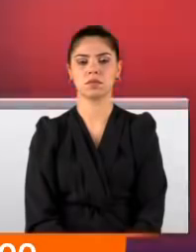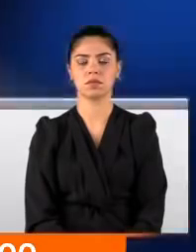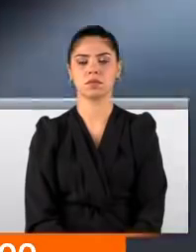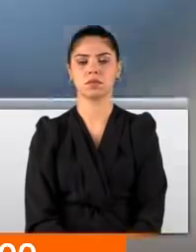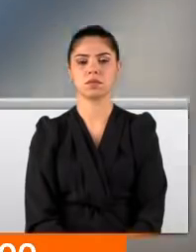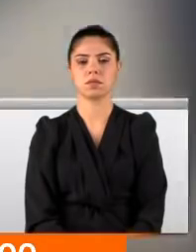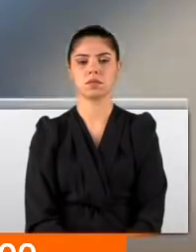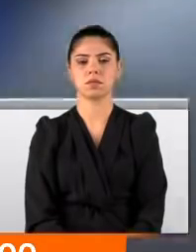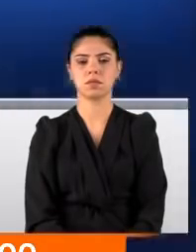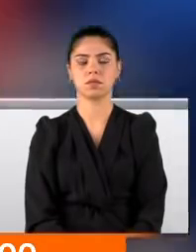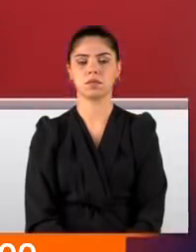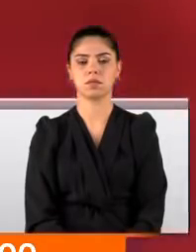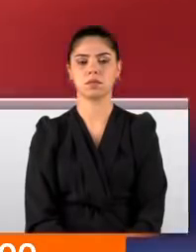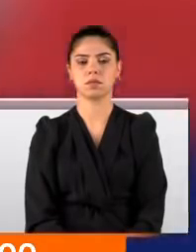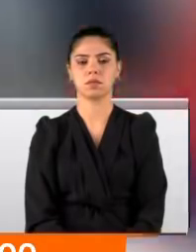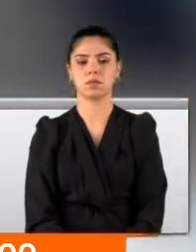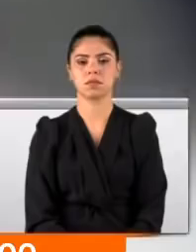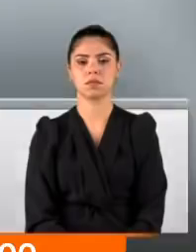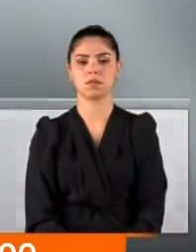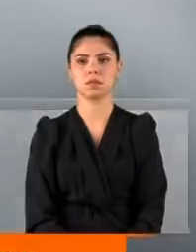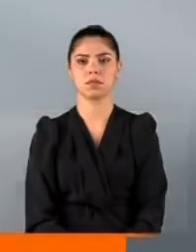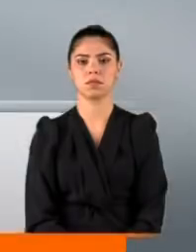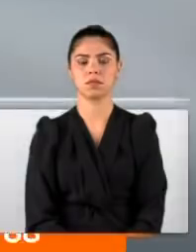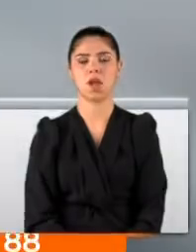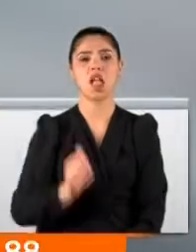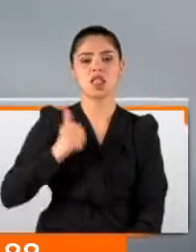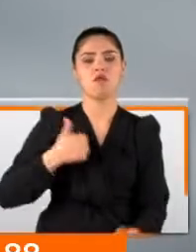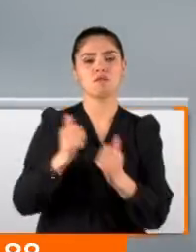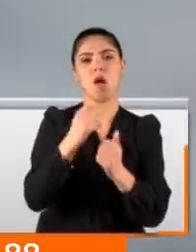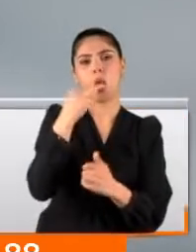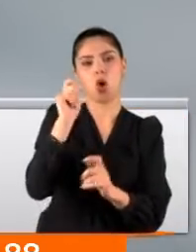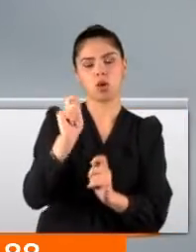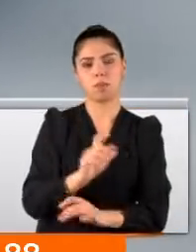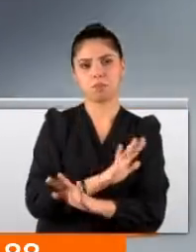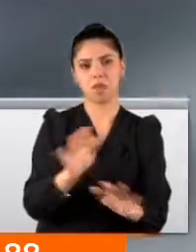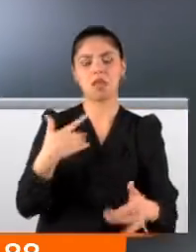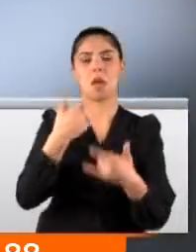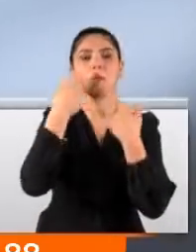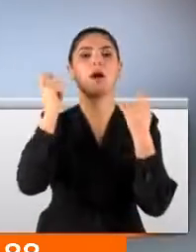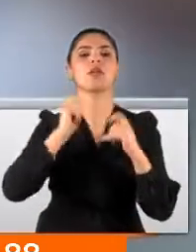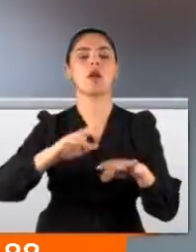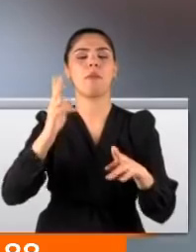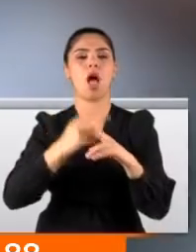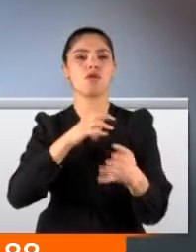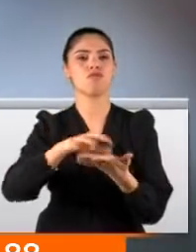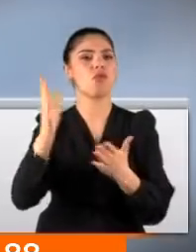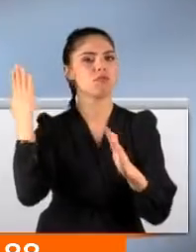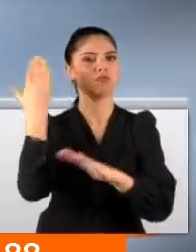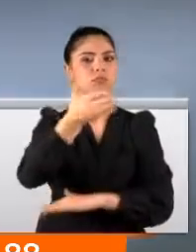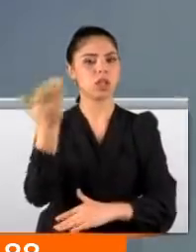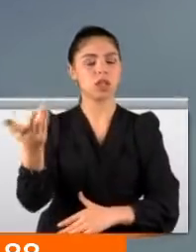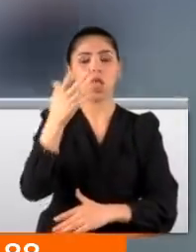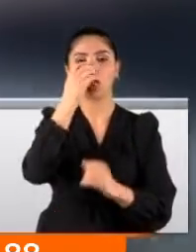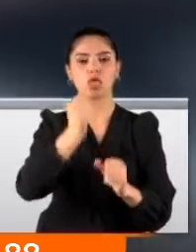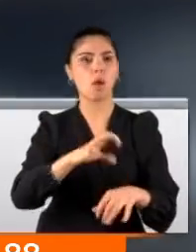Cumhuriyet Savcısıyla konuştuk, böyle bir zorlanılık yok. Savcıyla konuştuk dediler, maske takmadan acil servisin içine girdiler. Hem